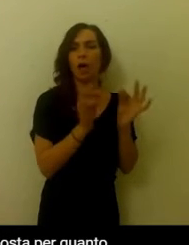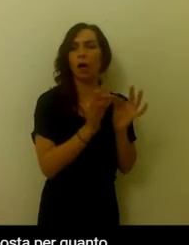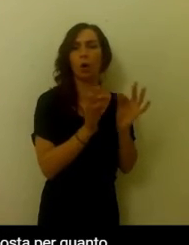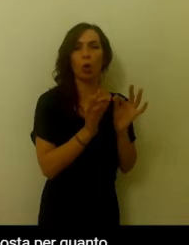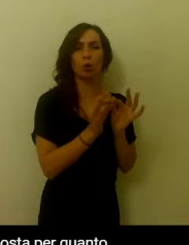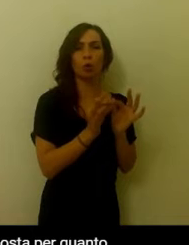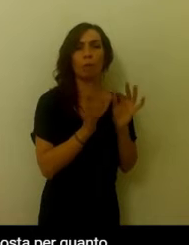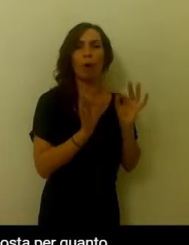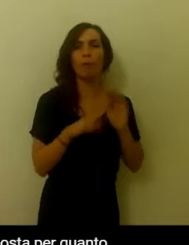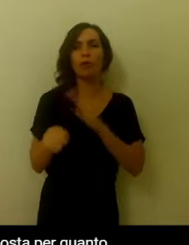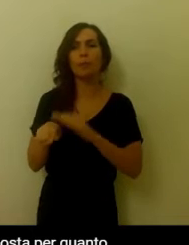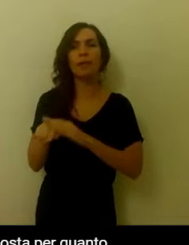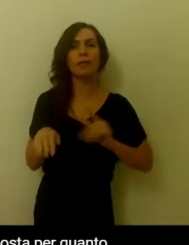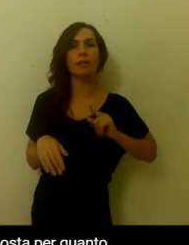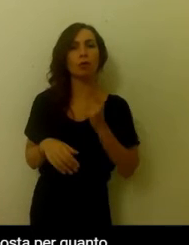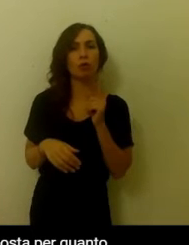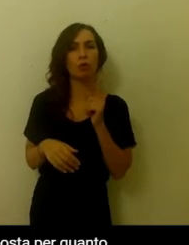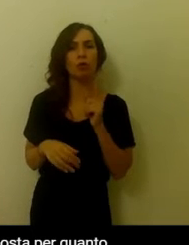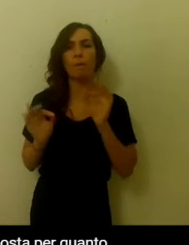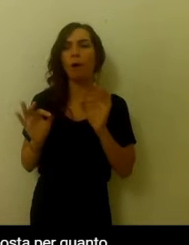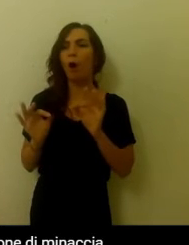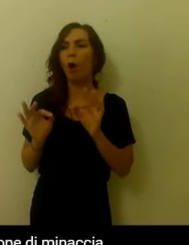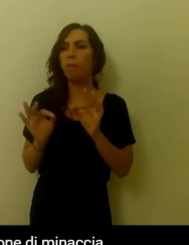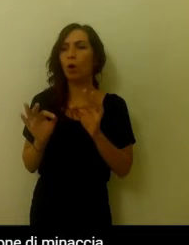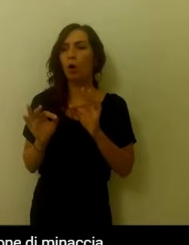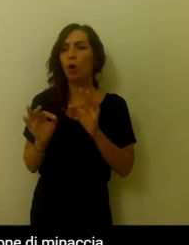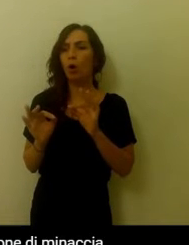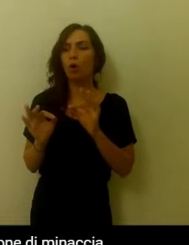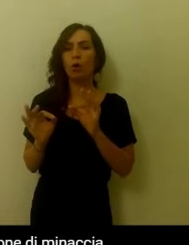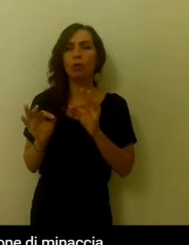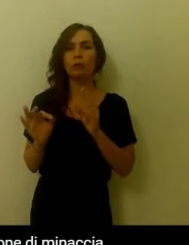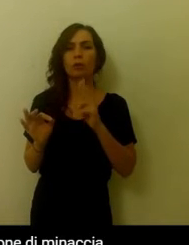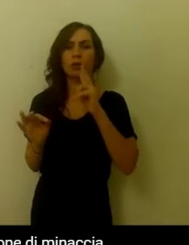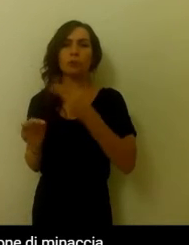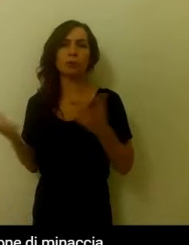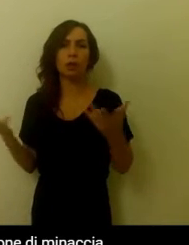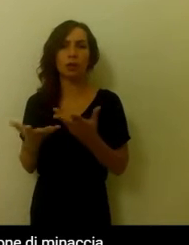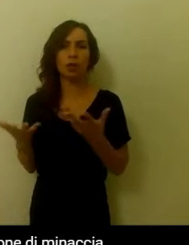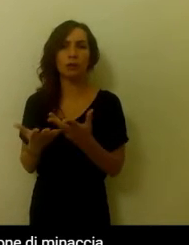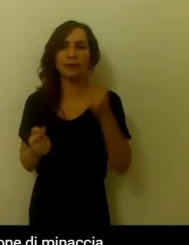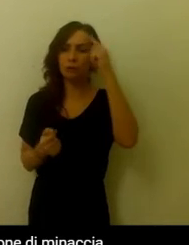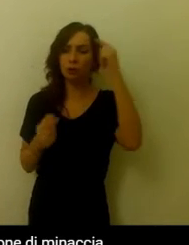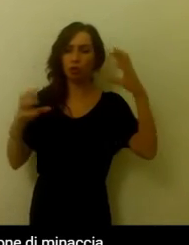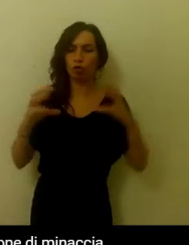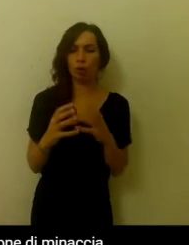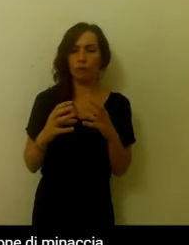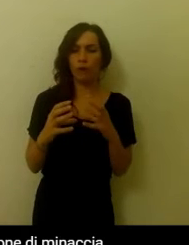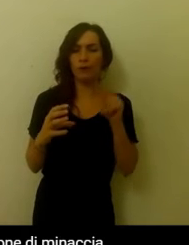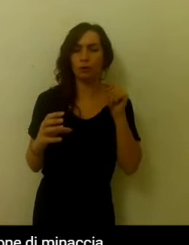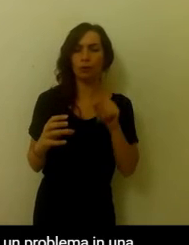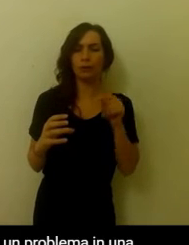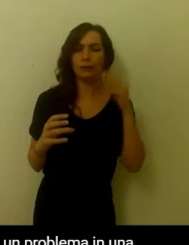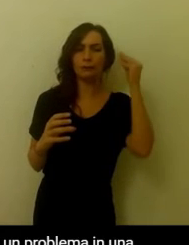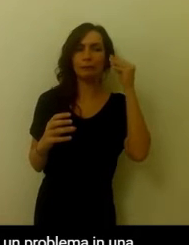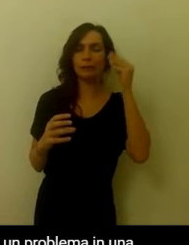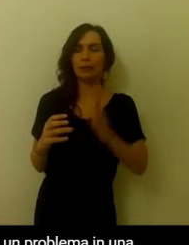esperienze dolorose sono una eccellente risposta per quanto spiacevole a cosa il nostro cervello giudica sia una situazione di